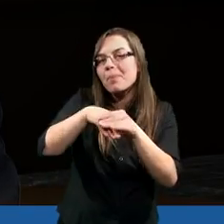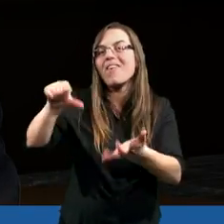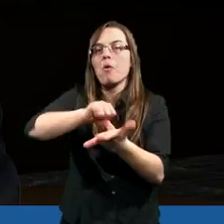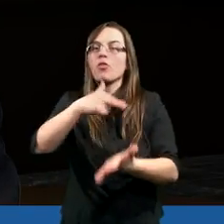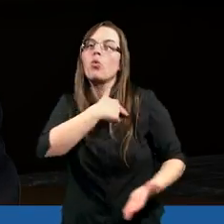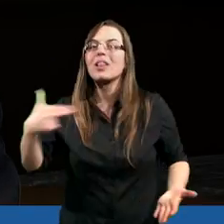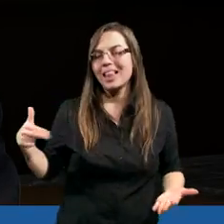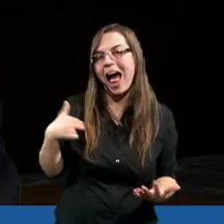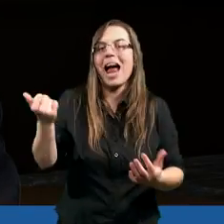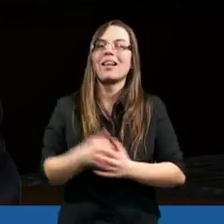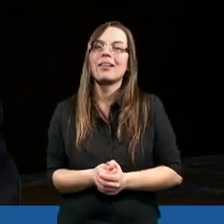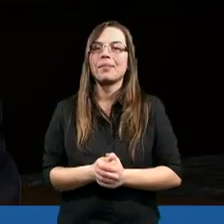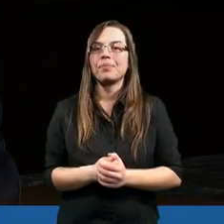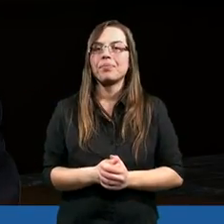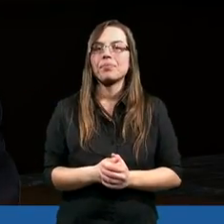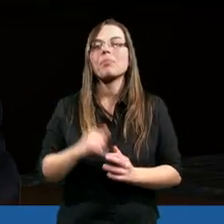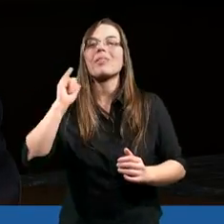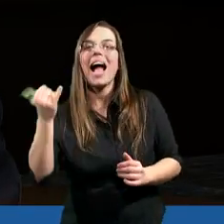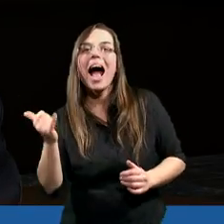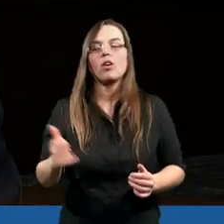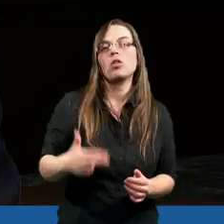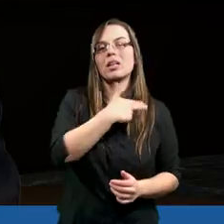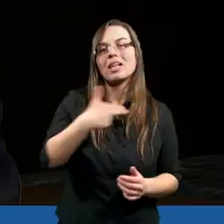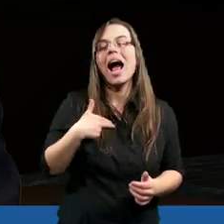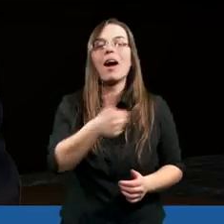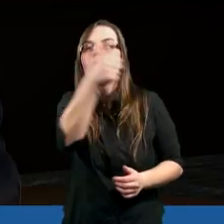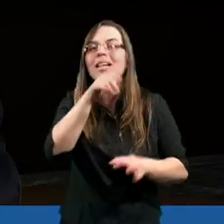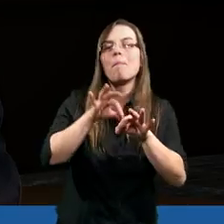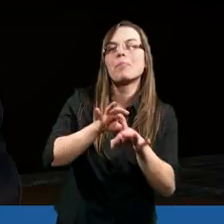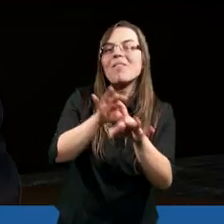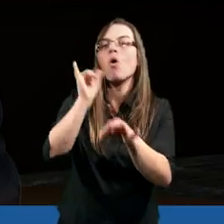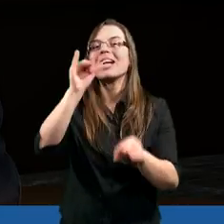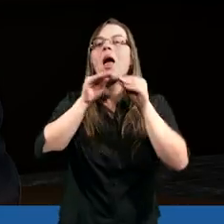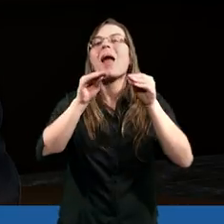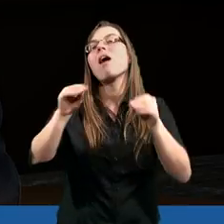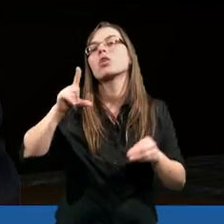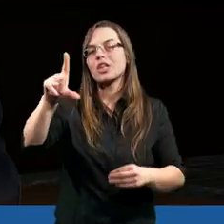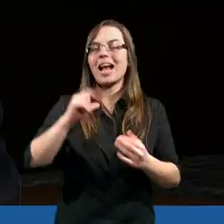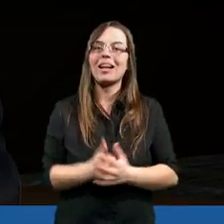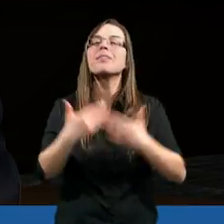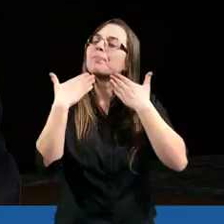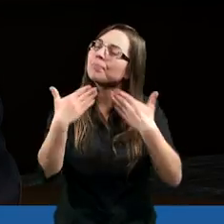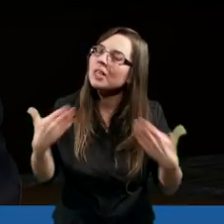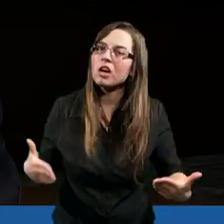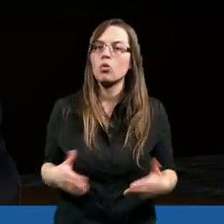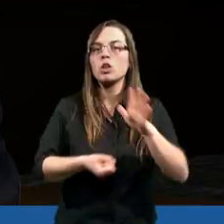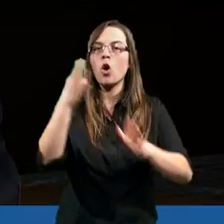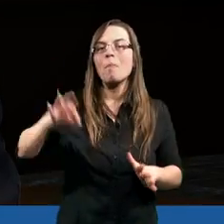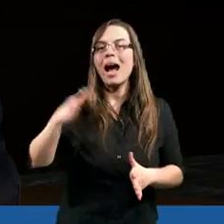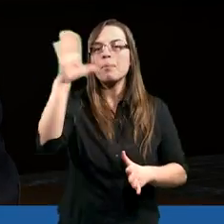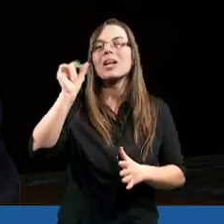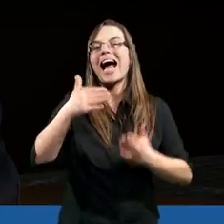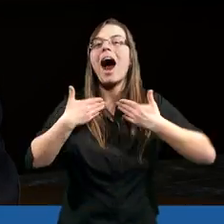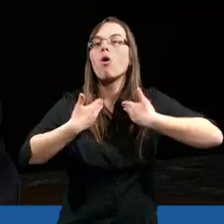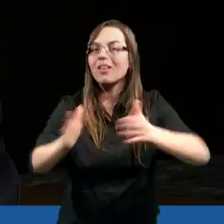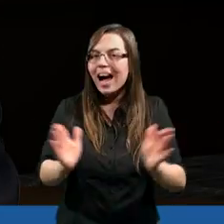przebywałeś wśród nas jako nasz jedyny przewodnik i nauczyciel. Dziękujemy Ci, drogi